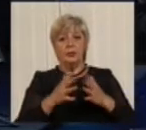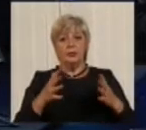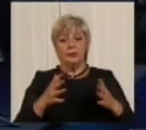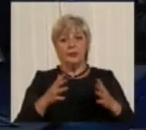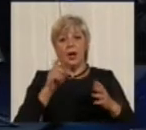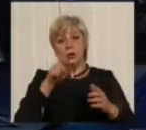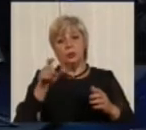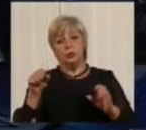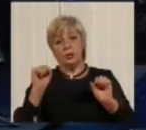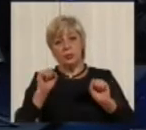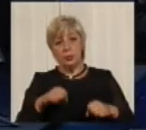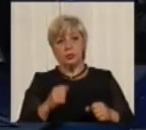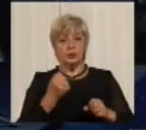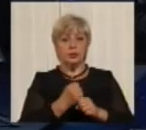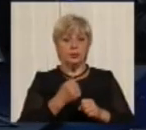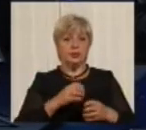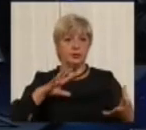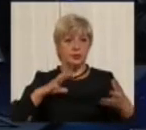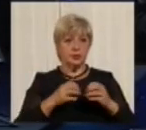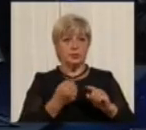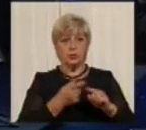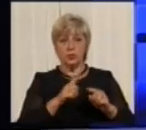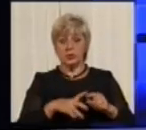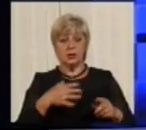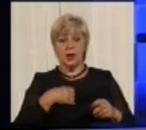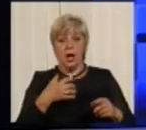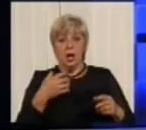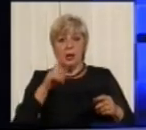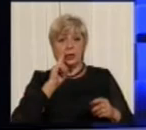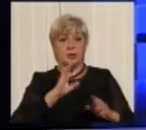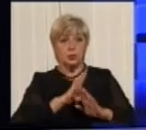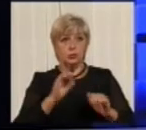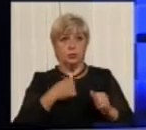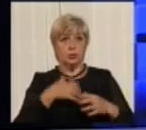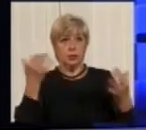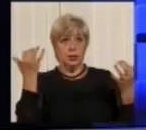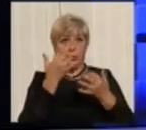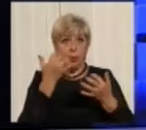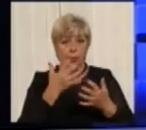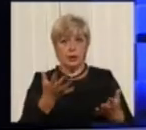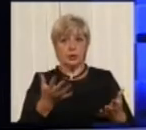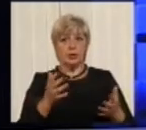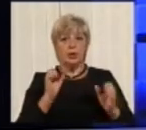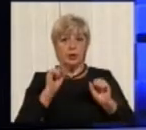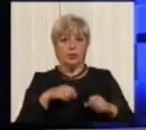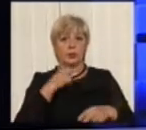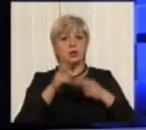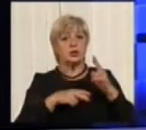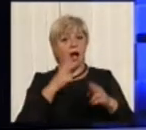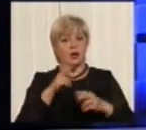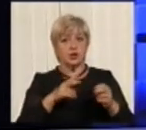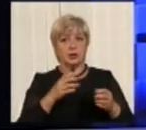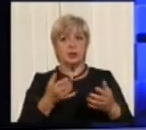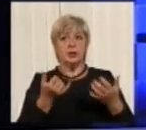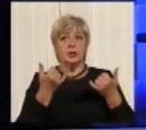робити висновок, що їм незручно, вони не побачили. І лише з цих міркувань можуть якось скаржитись. Проте